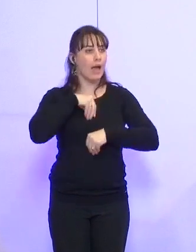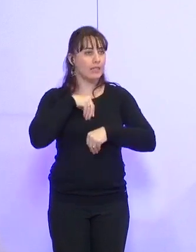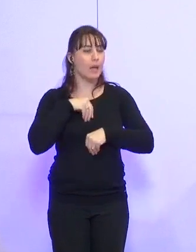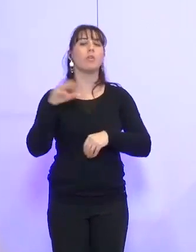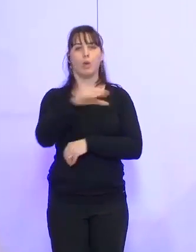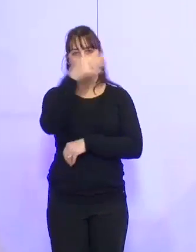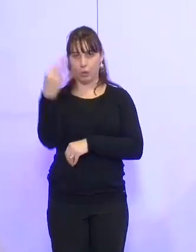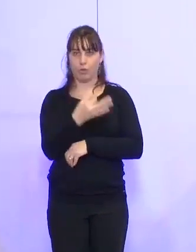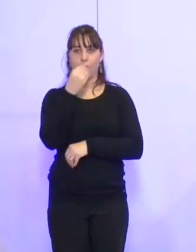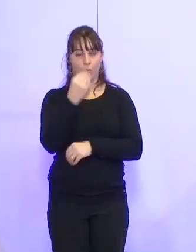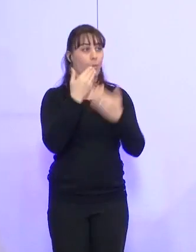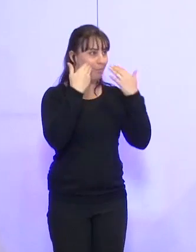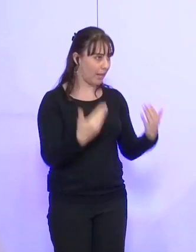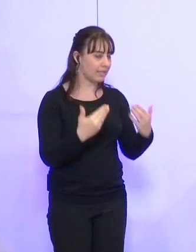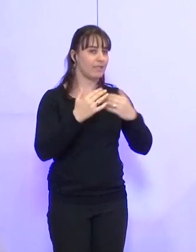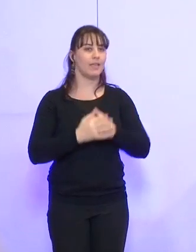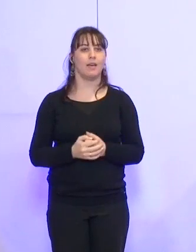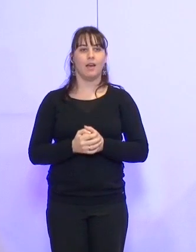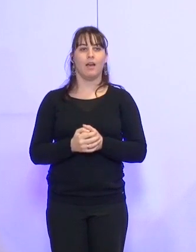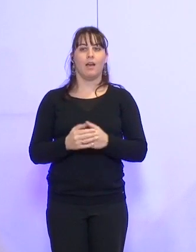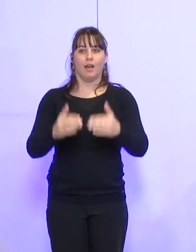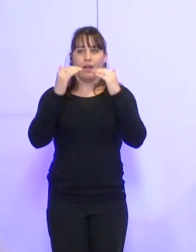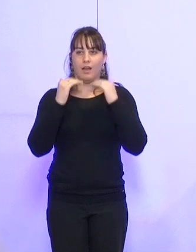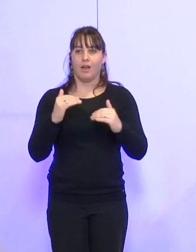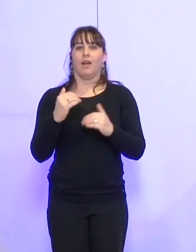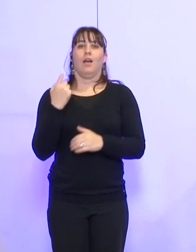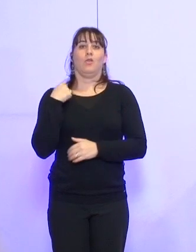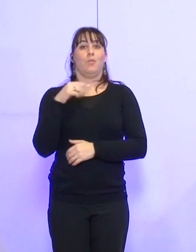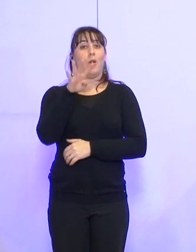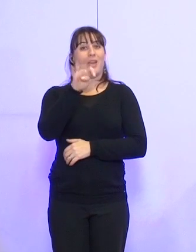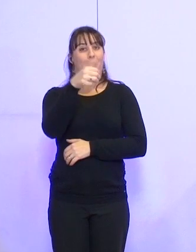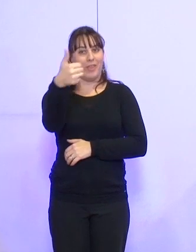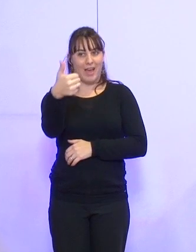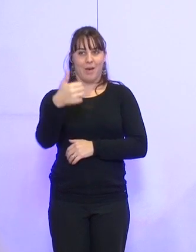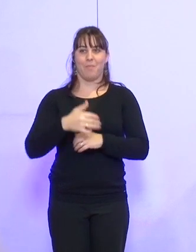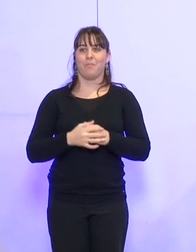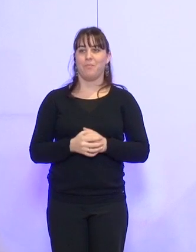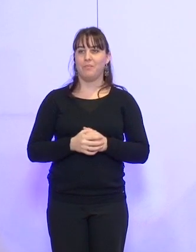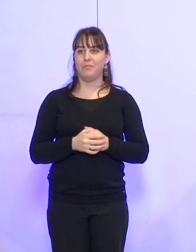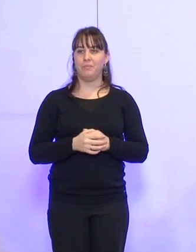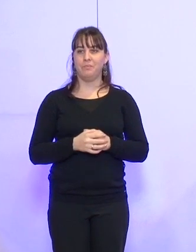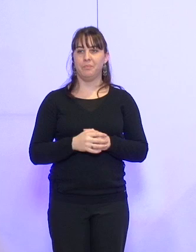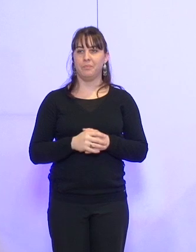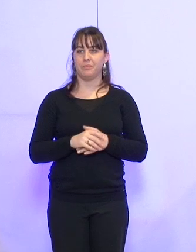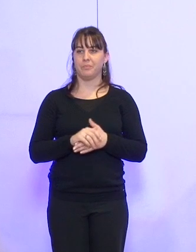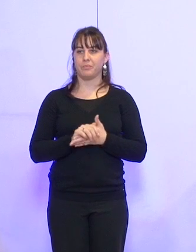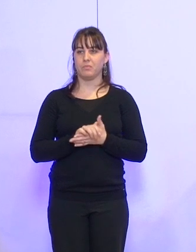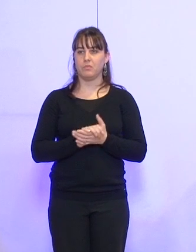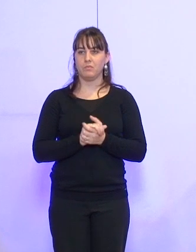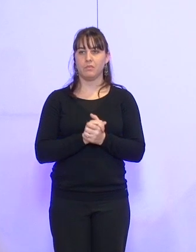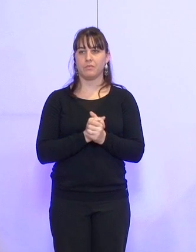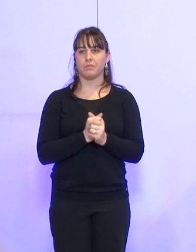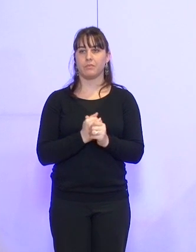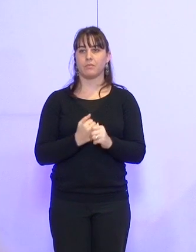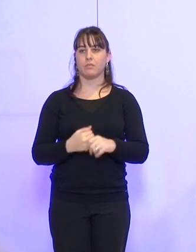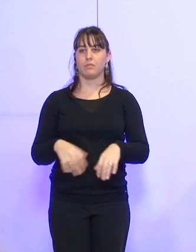Unanimité. Je vous remercie. la délibération numéro 41 porte sur